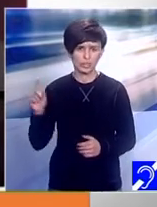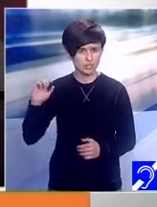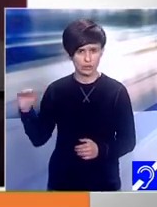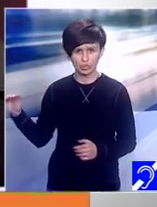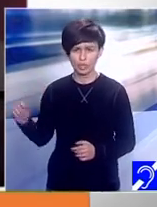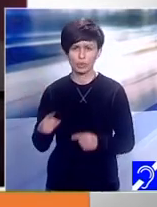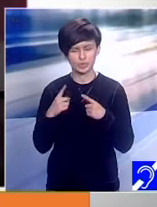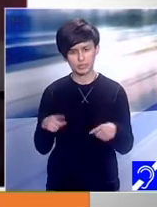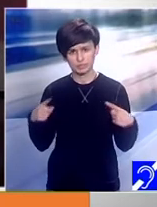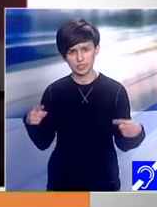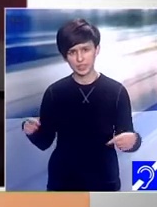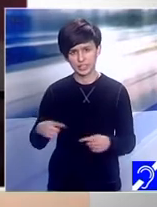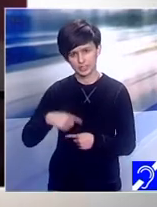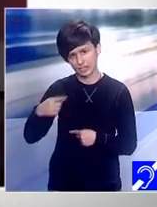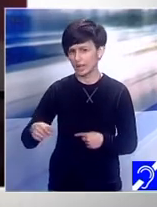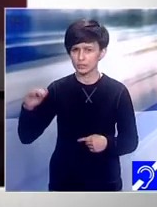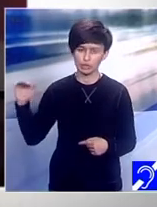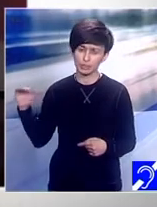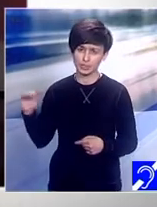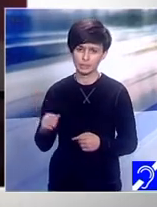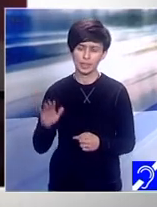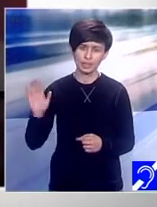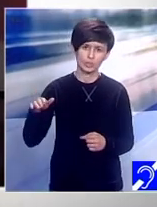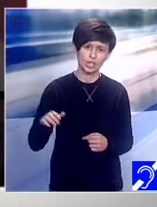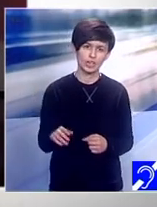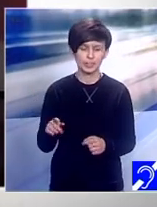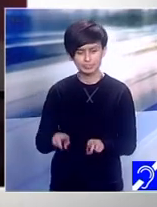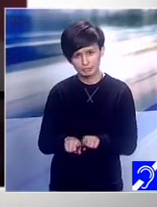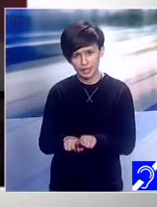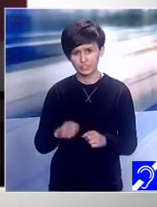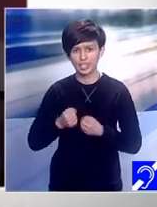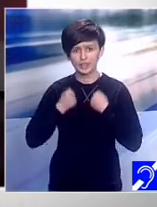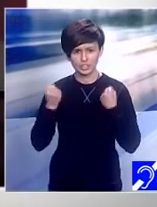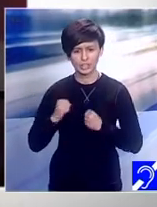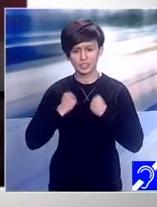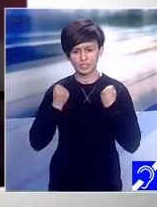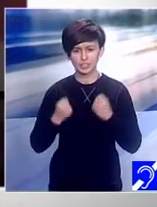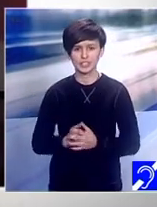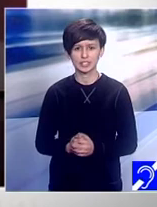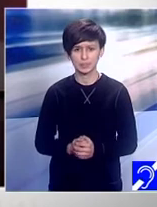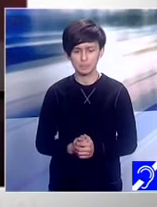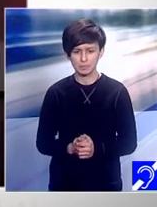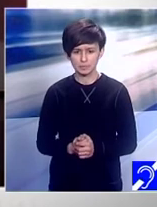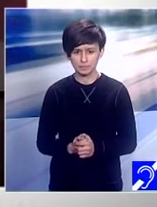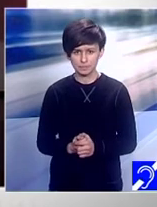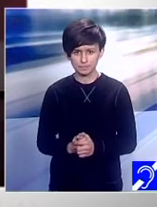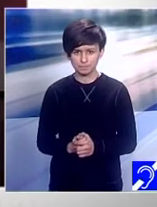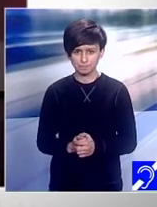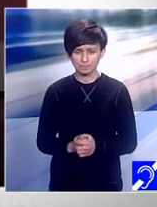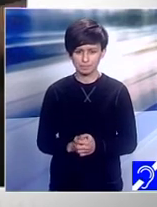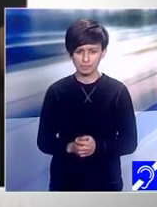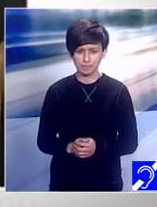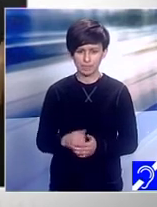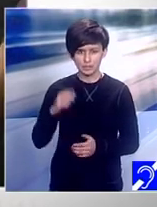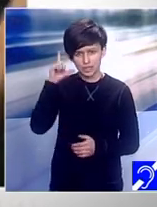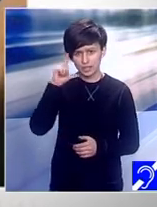pentru că, în general, are aceleași activități. Merge la creșă sau la grădiniță?